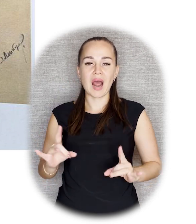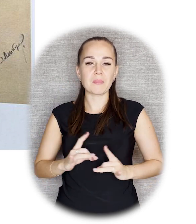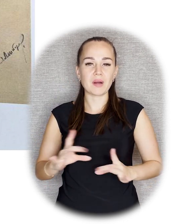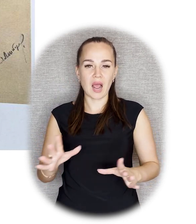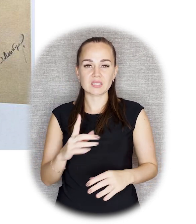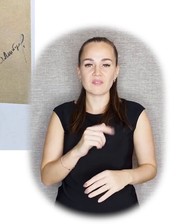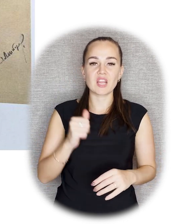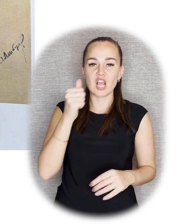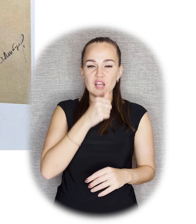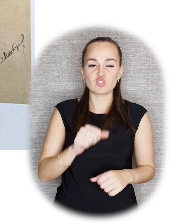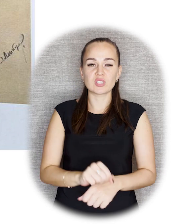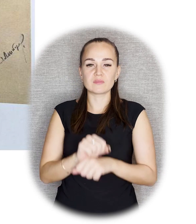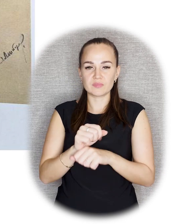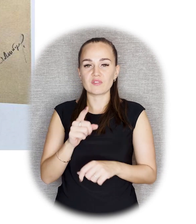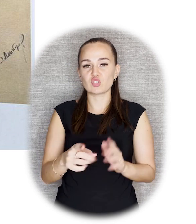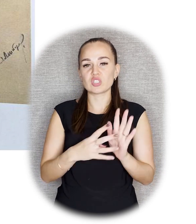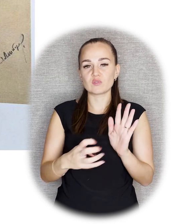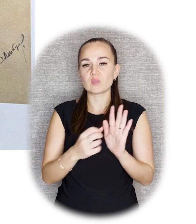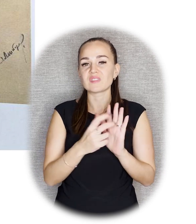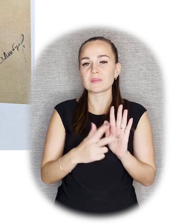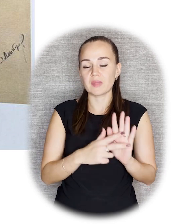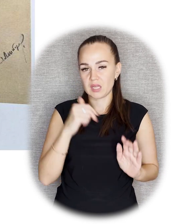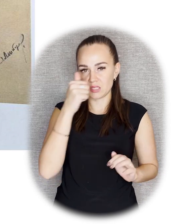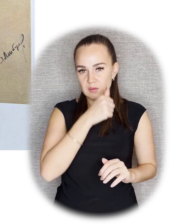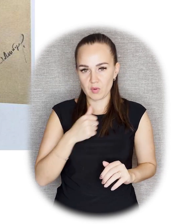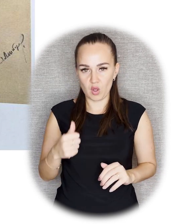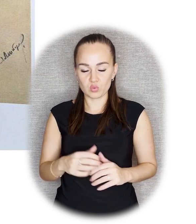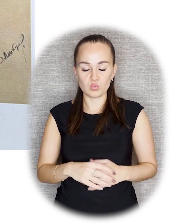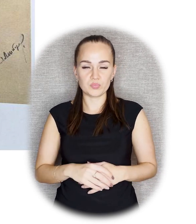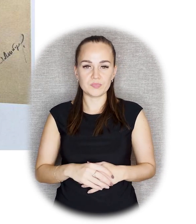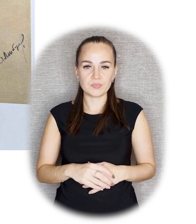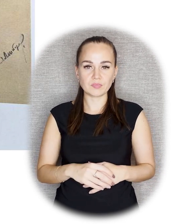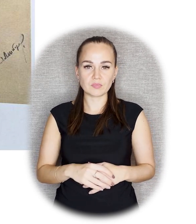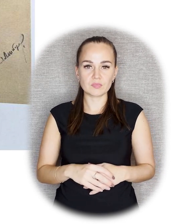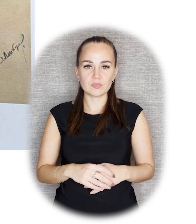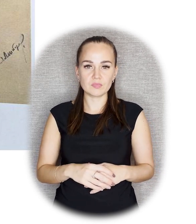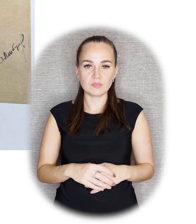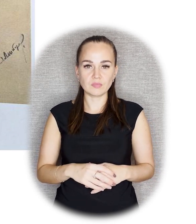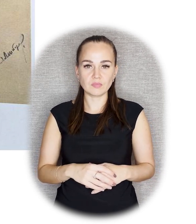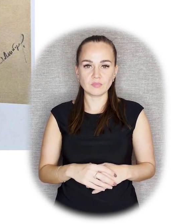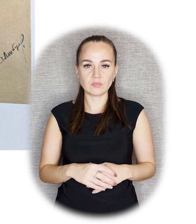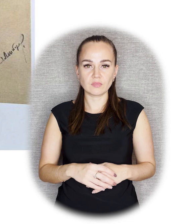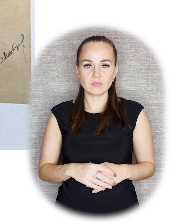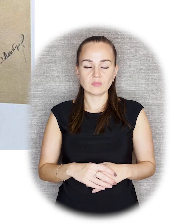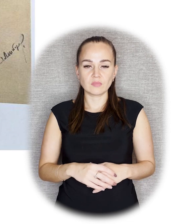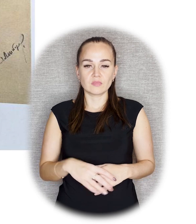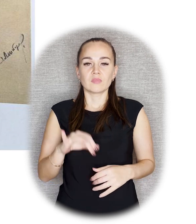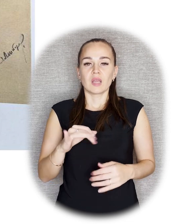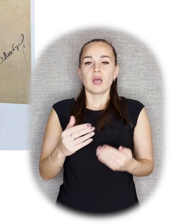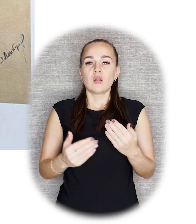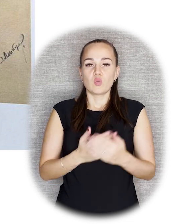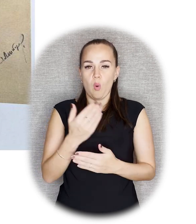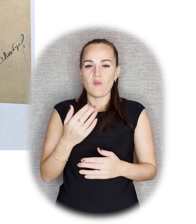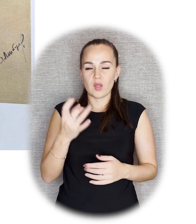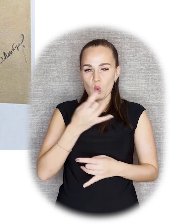празднование годовщины революции в 1918 году. Вообще получается, что вот такой новый, можно сказать,